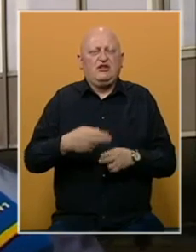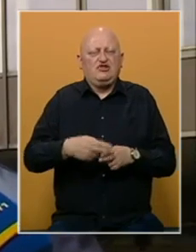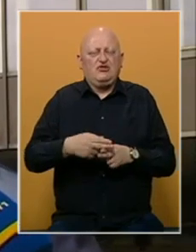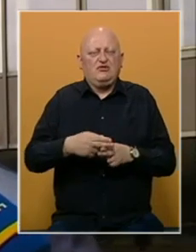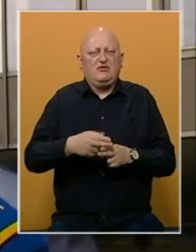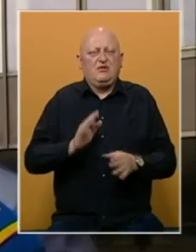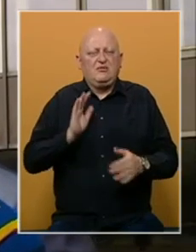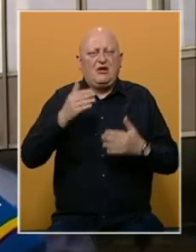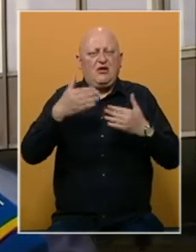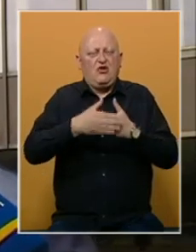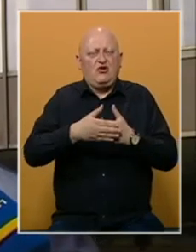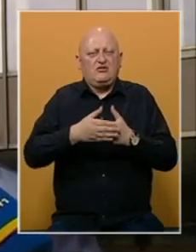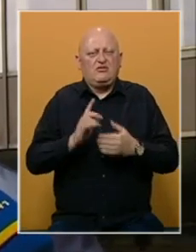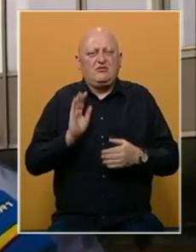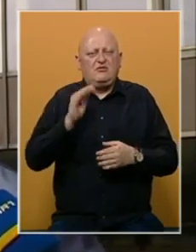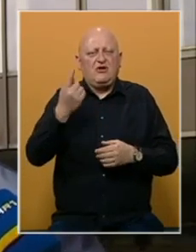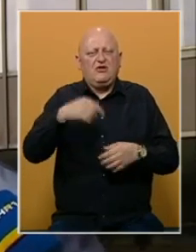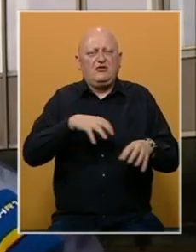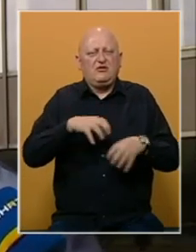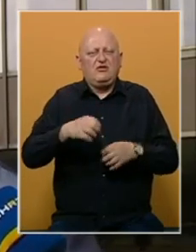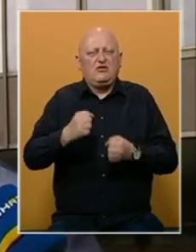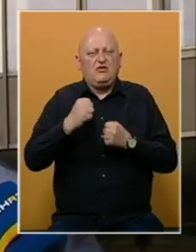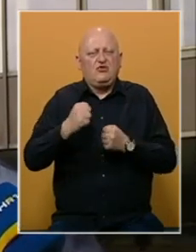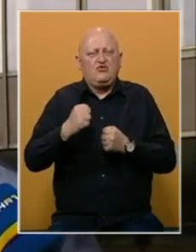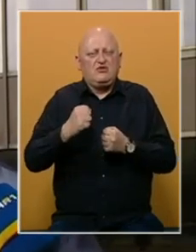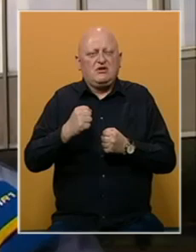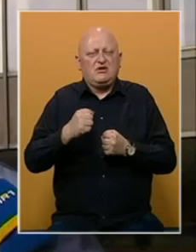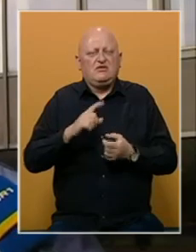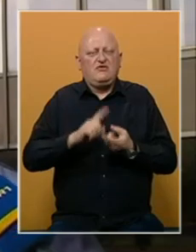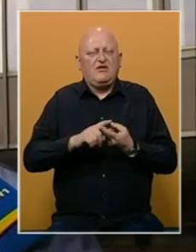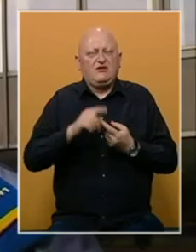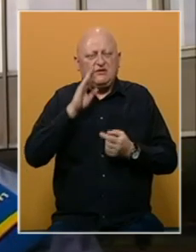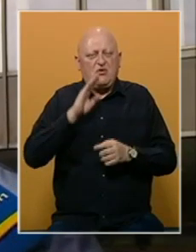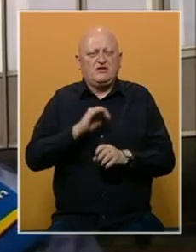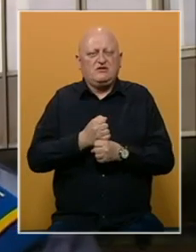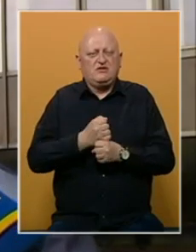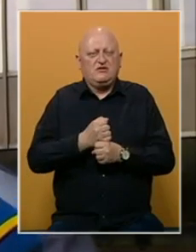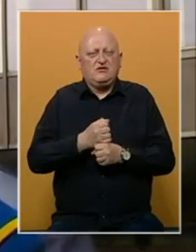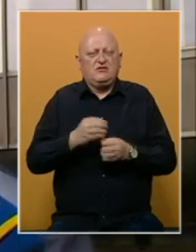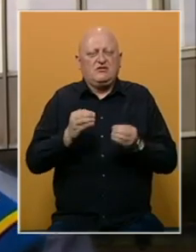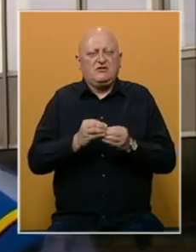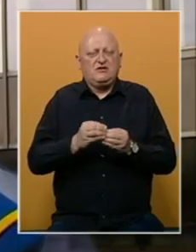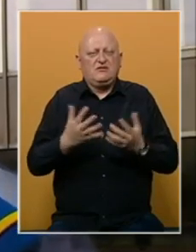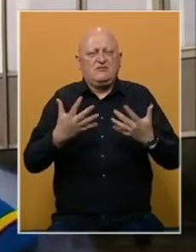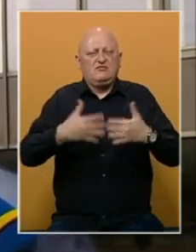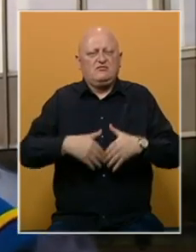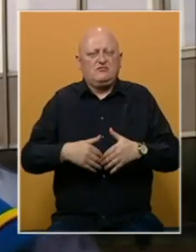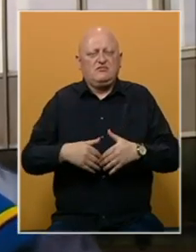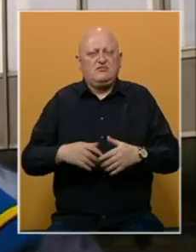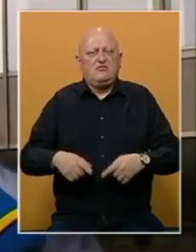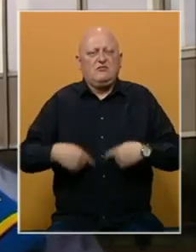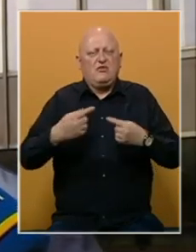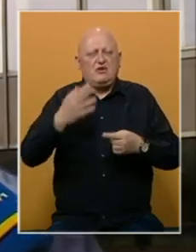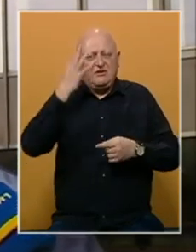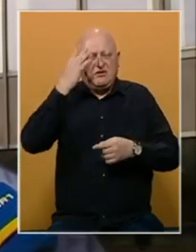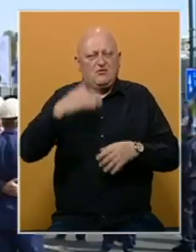da se preko noći preko hiljadu radnika iz Udnika Uglja u Federaciji BiH i sastava koncerna proslijedi na